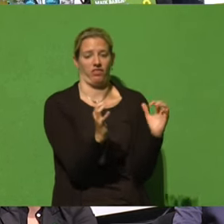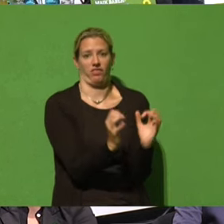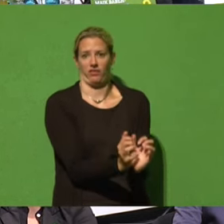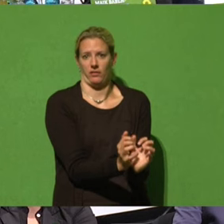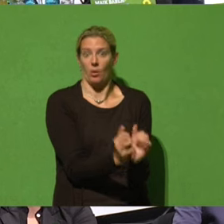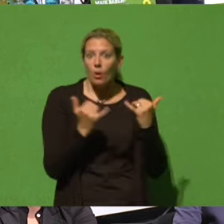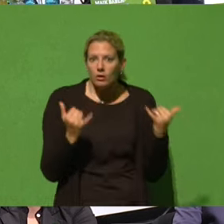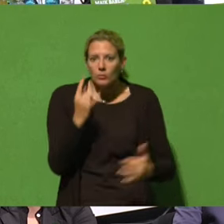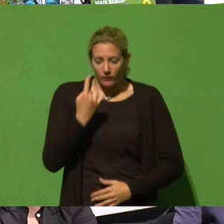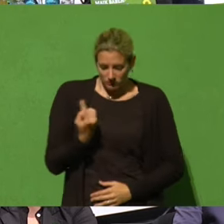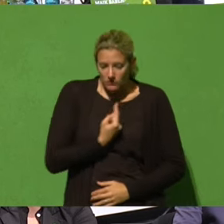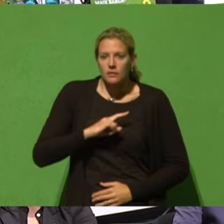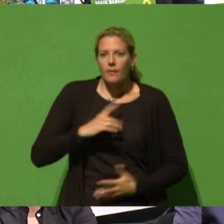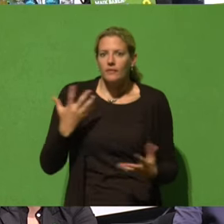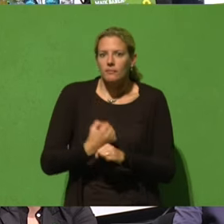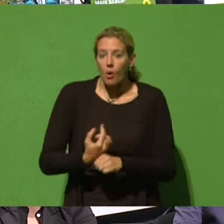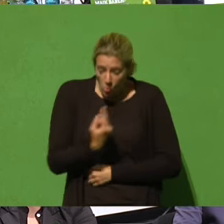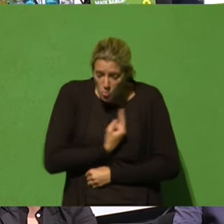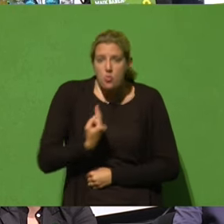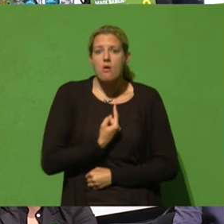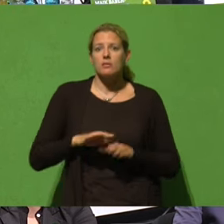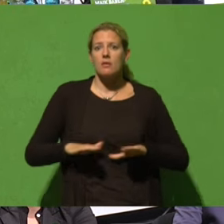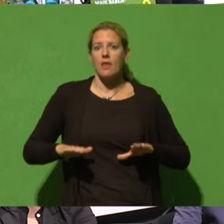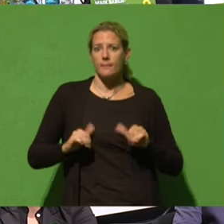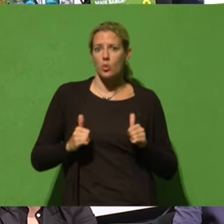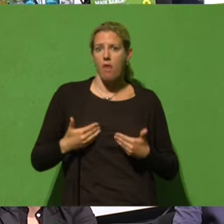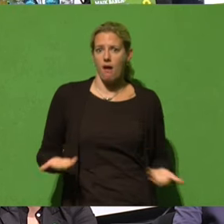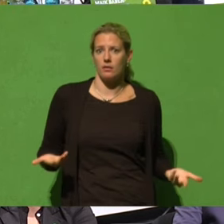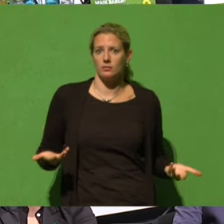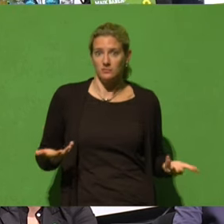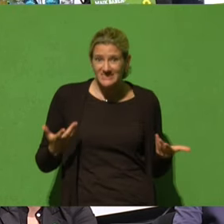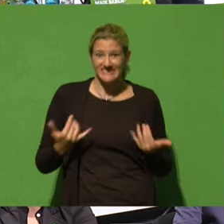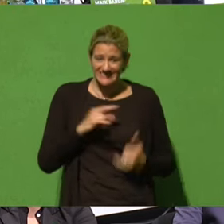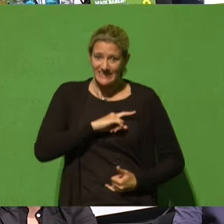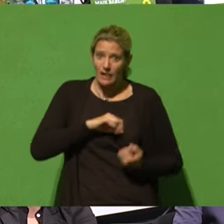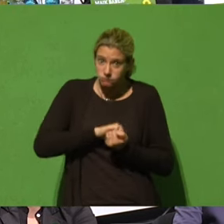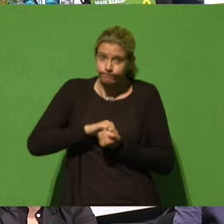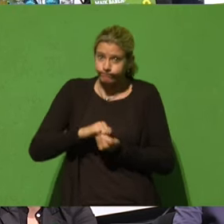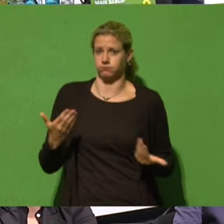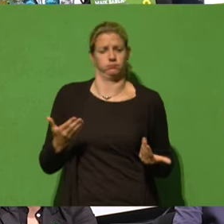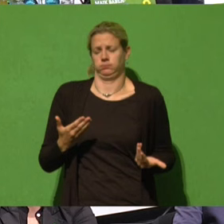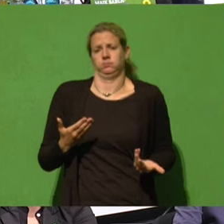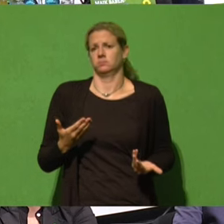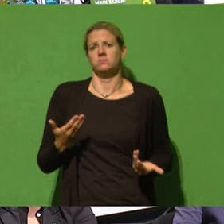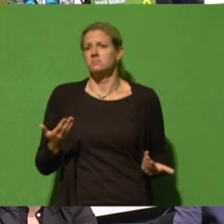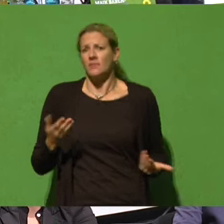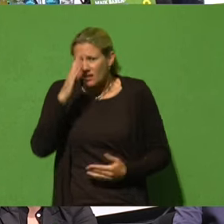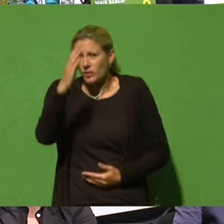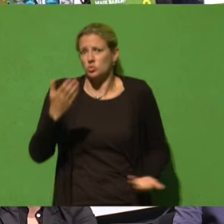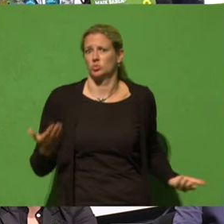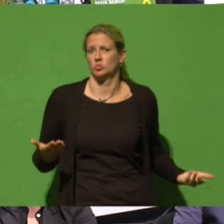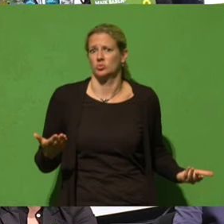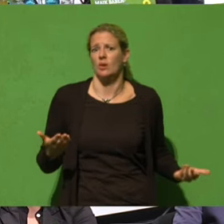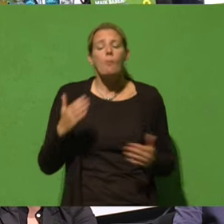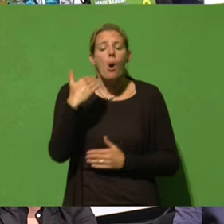tragen und die dafür sorgen, dass wir eine Chance haben, zu überleben, diese Lebensgrundlagen selbst zu zerstören. Und es ist Quatsch, was man